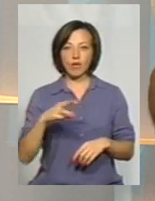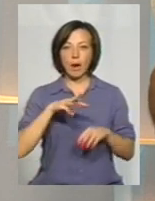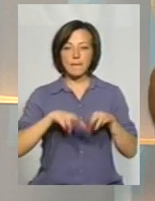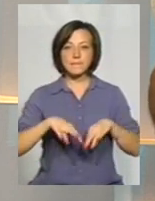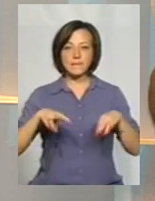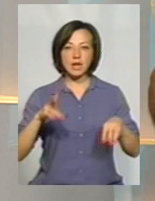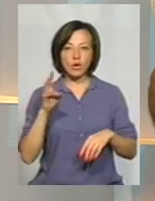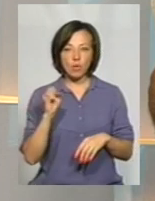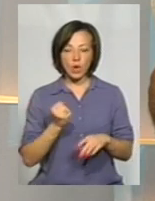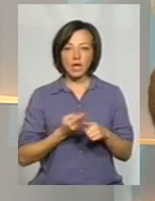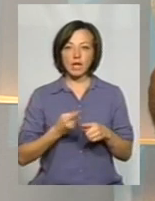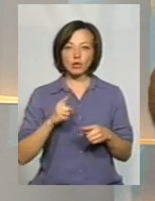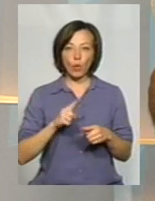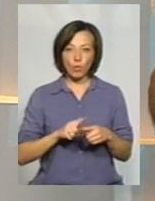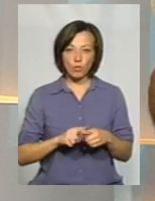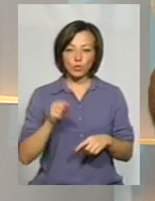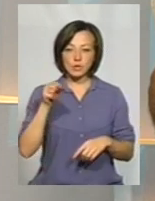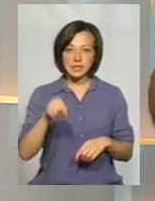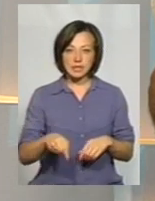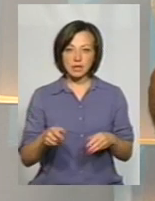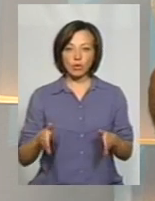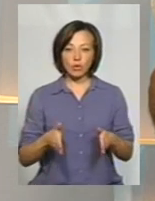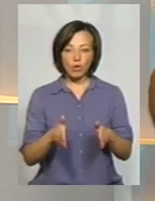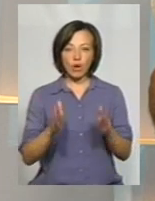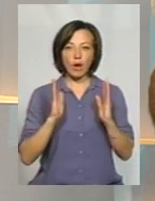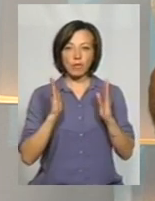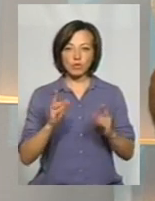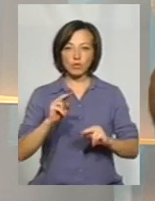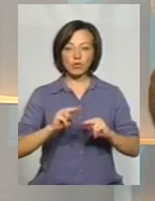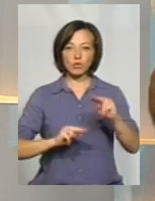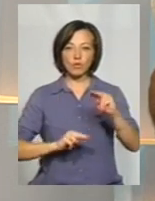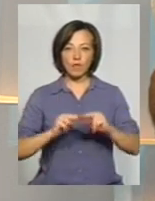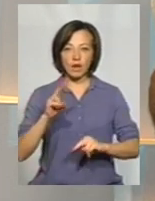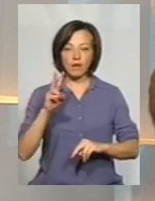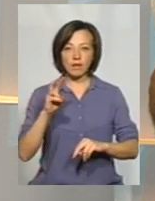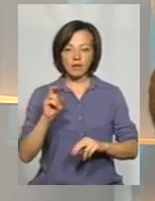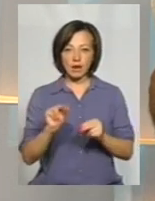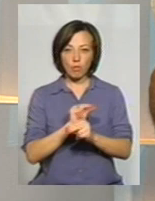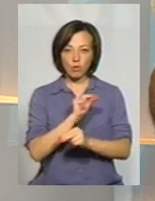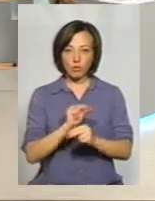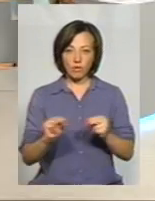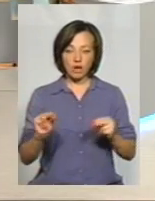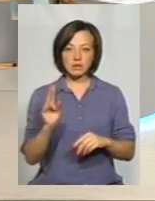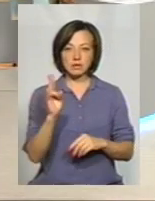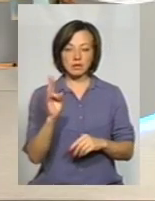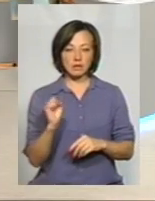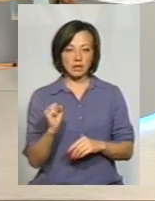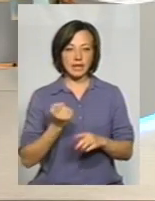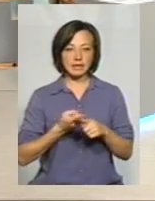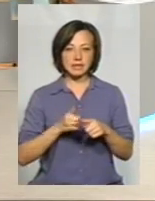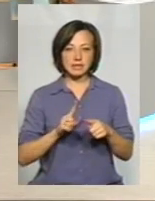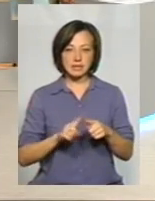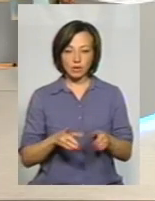об'єкти, які будуть будуватися, ремонтуватися на цій